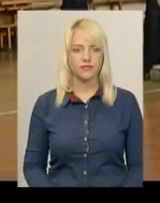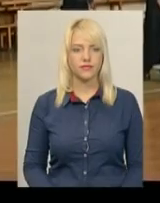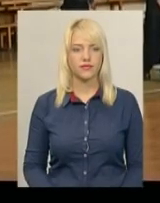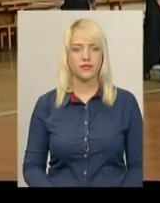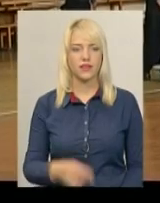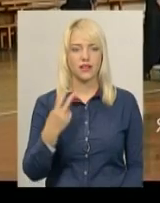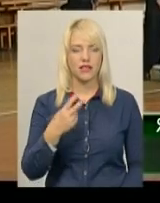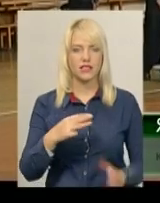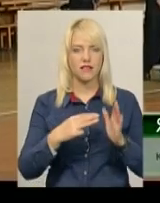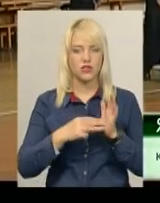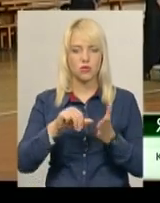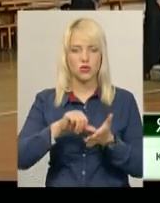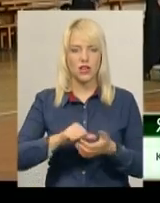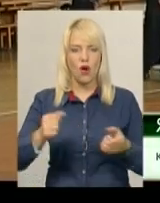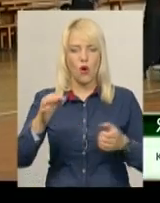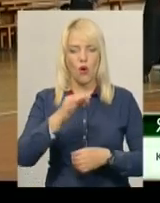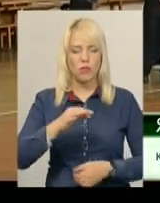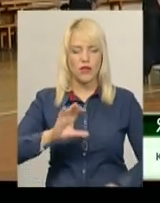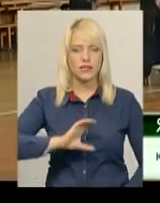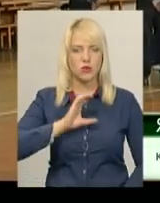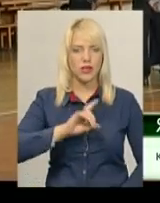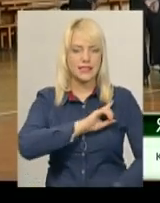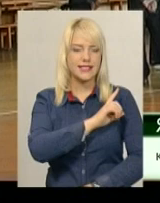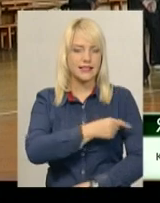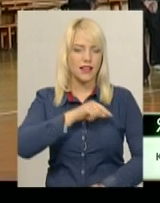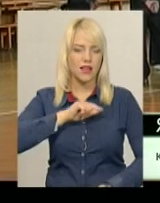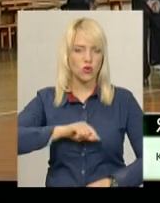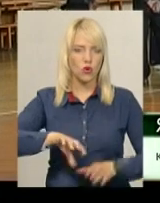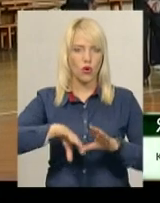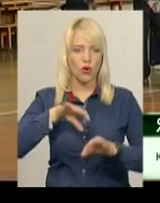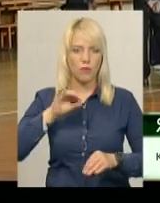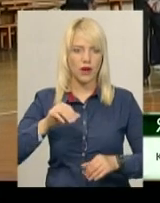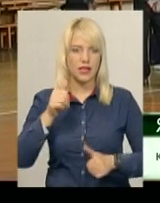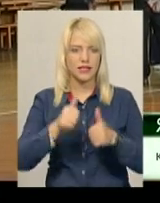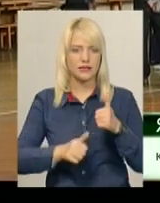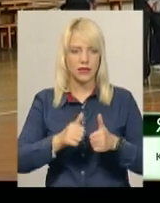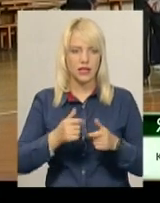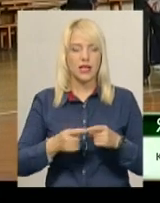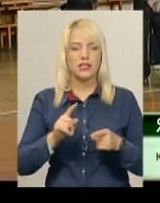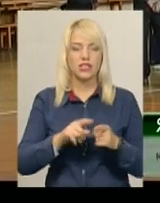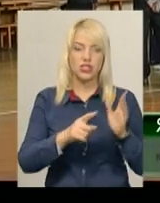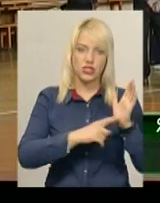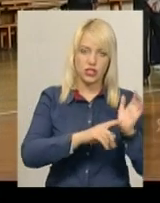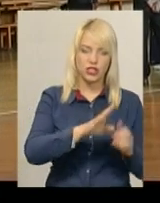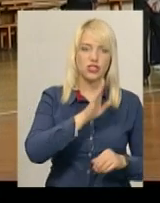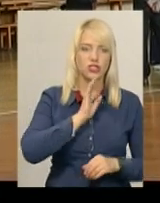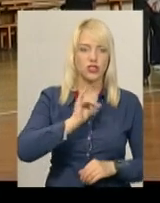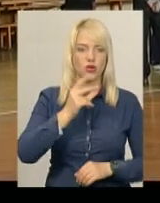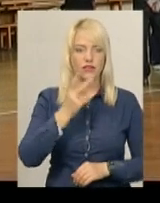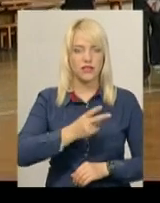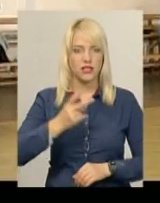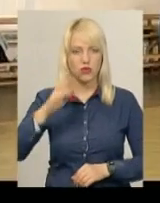28 учасників обласної спартакіади «Сила Духу» обрали змагання з бомбаскету. З них 6 жінок і 22